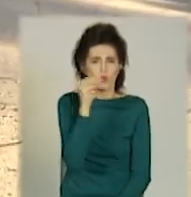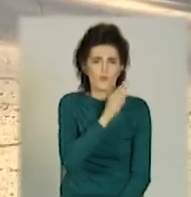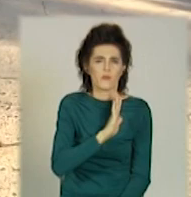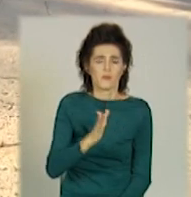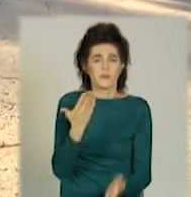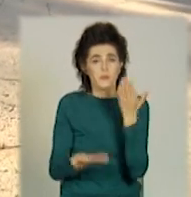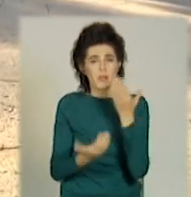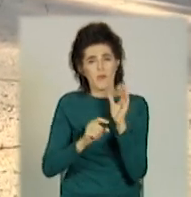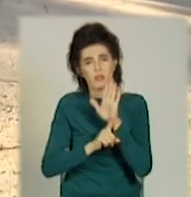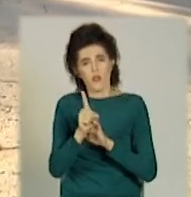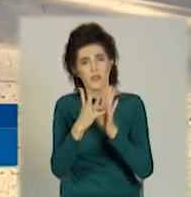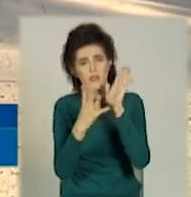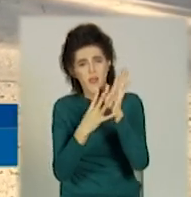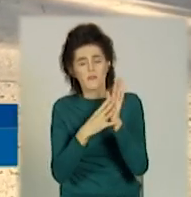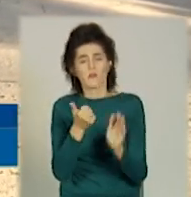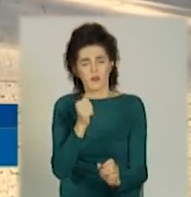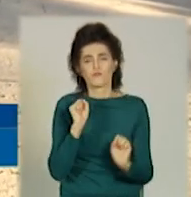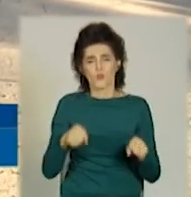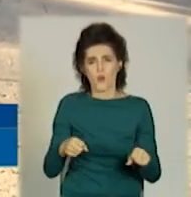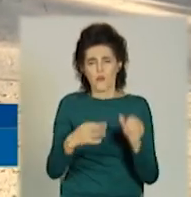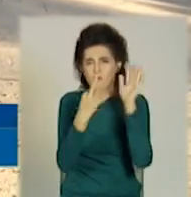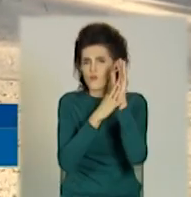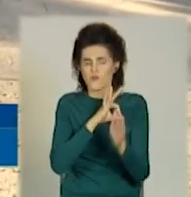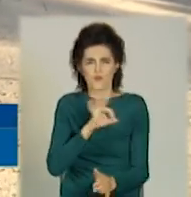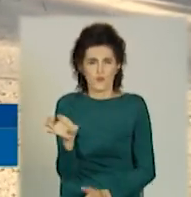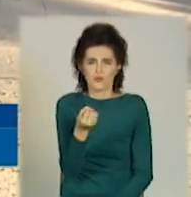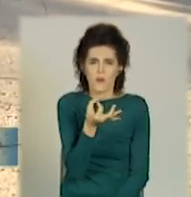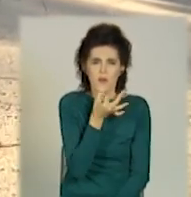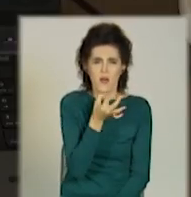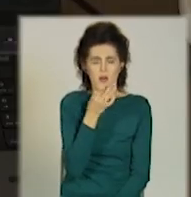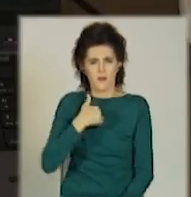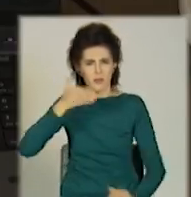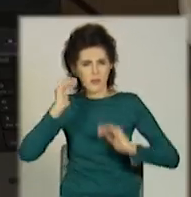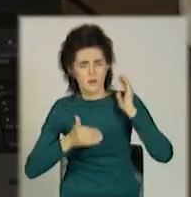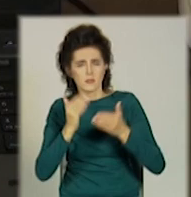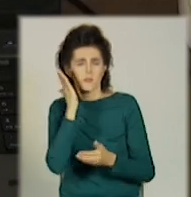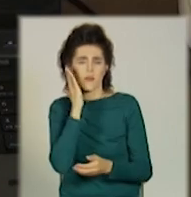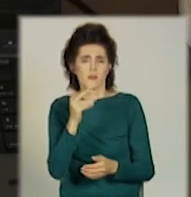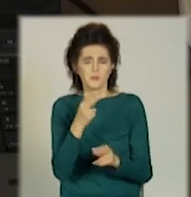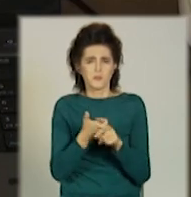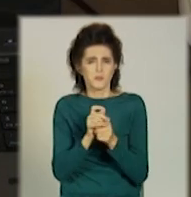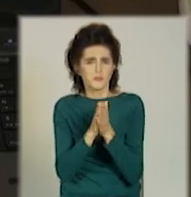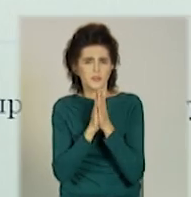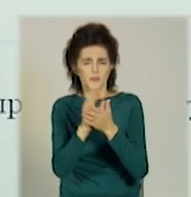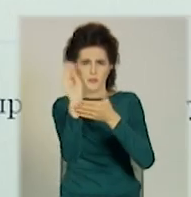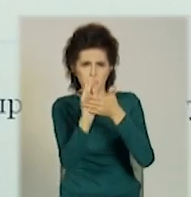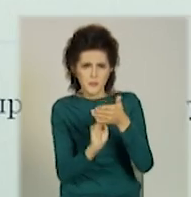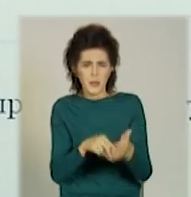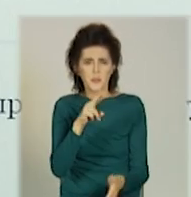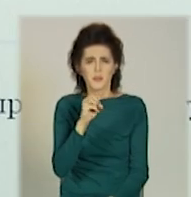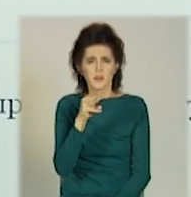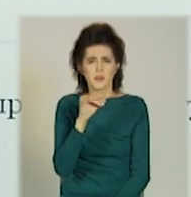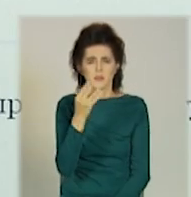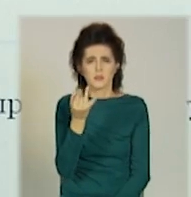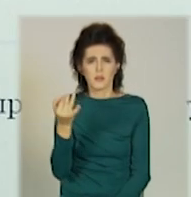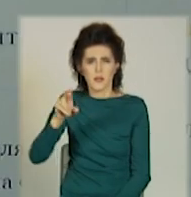Якщо пари будуть надіяти, то буду більш в трізвому умі приїжджати, тому що ще сонний буває. Такої ж думки і автор петиції, який збирає підписи